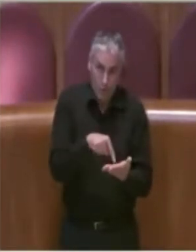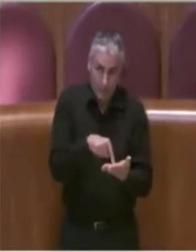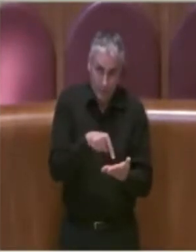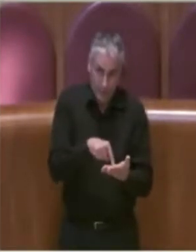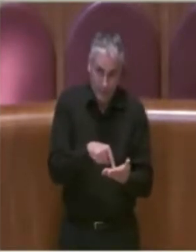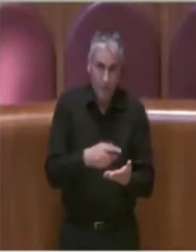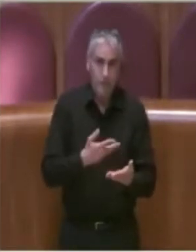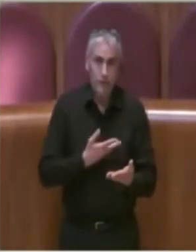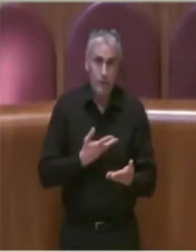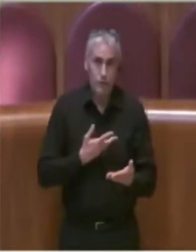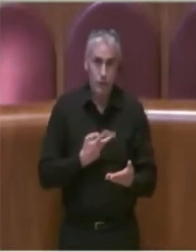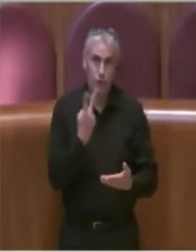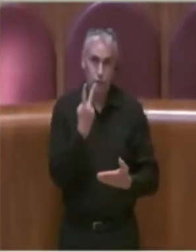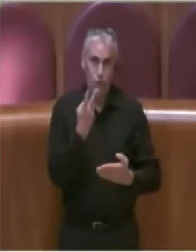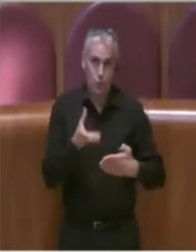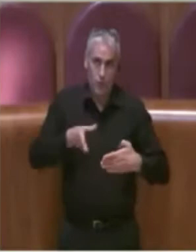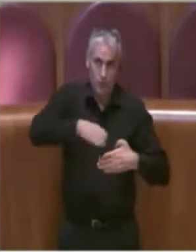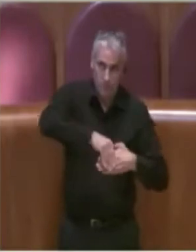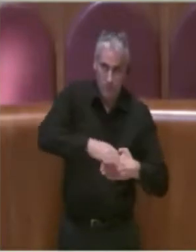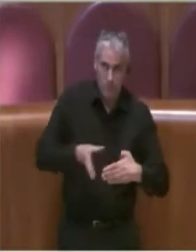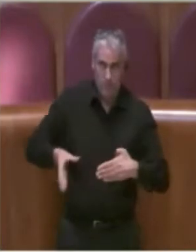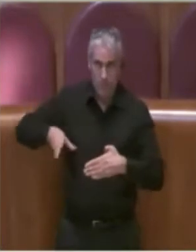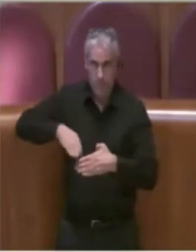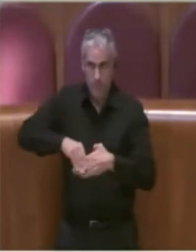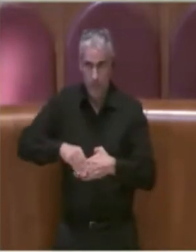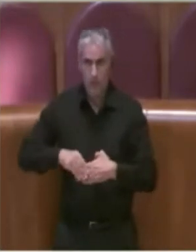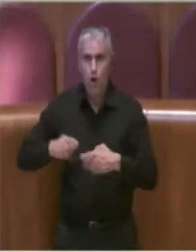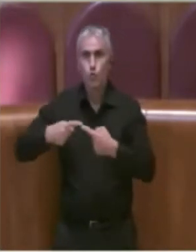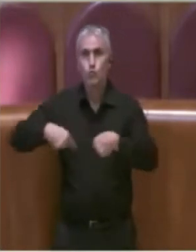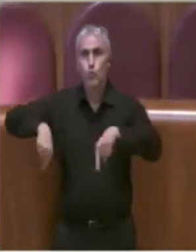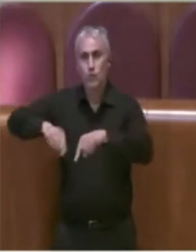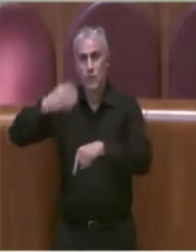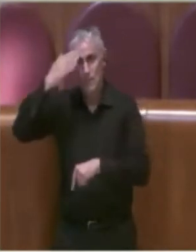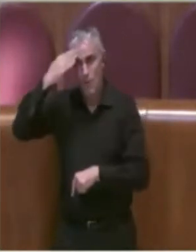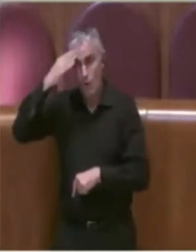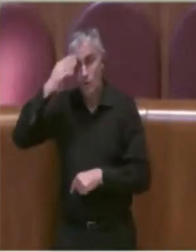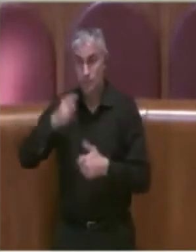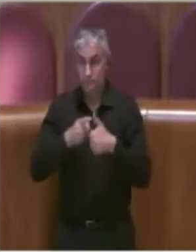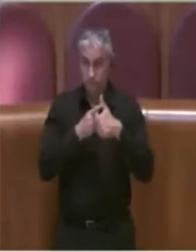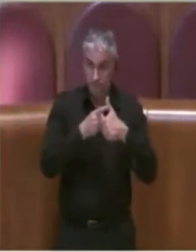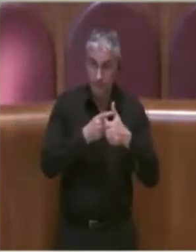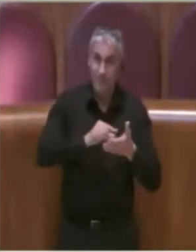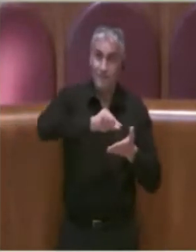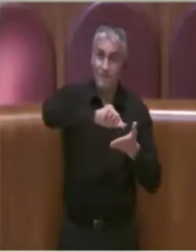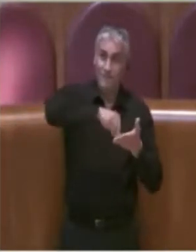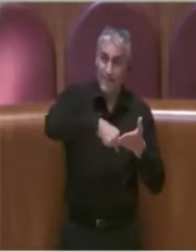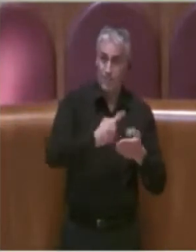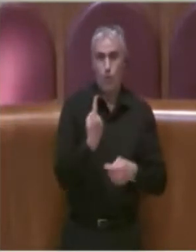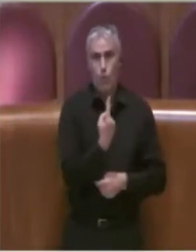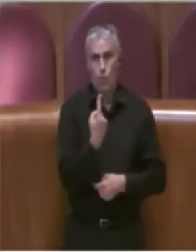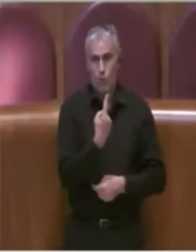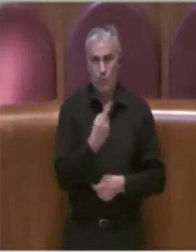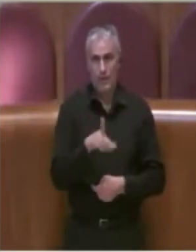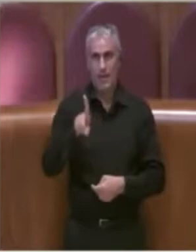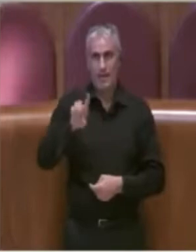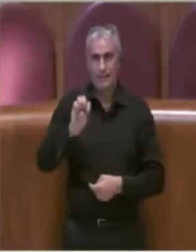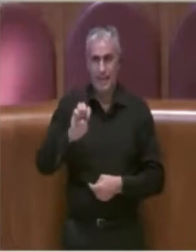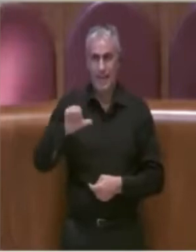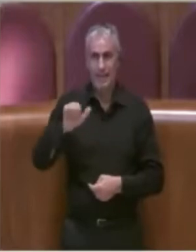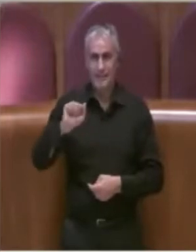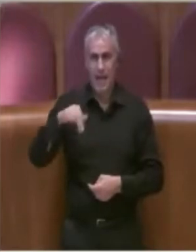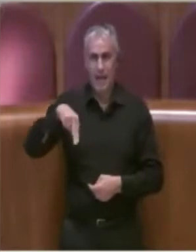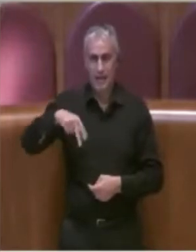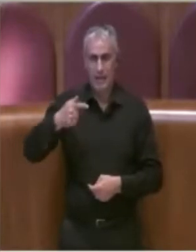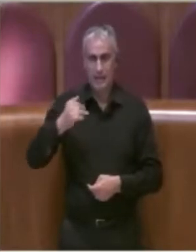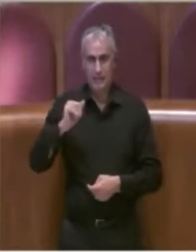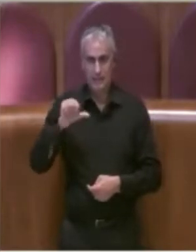due memorie di giunta una a firma solo dell'assessore De Santis e l'altra a firma